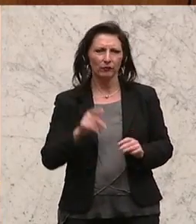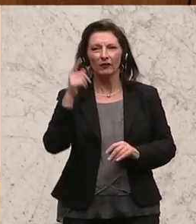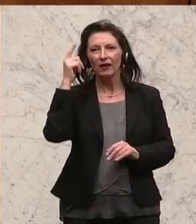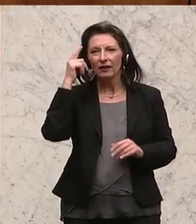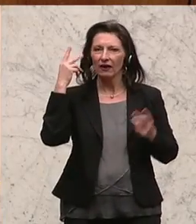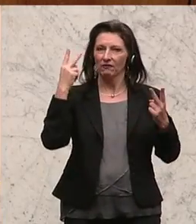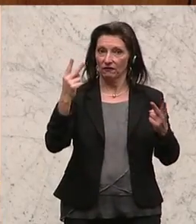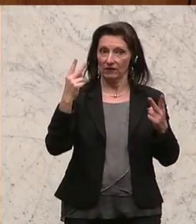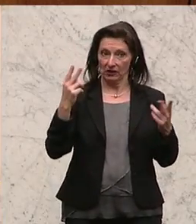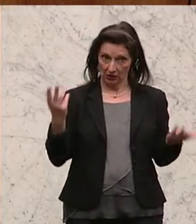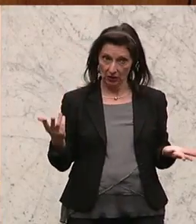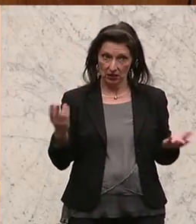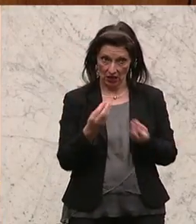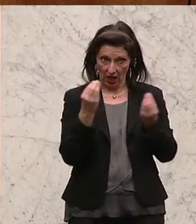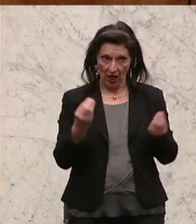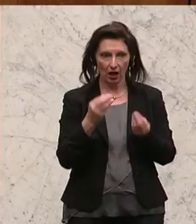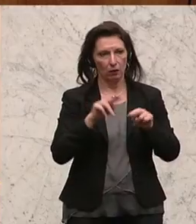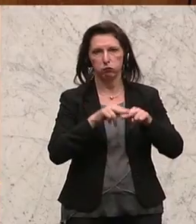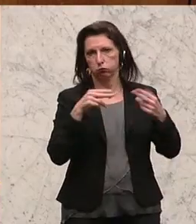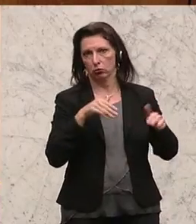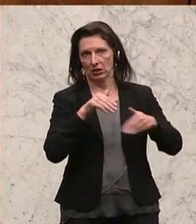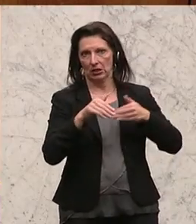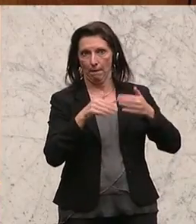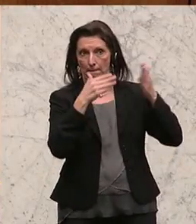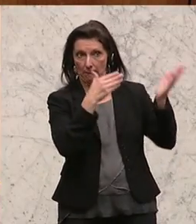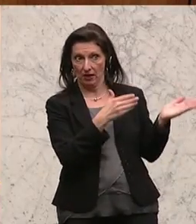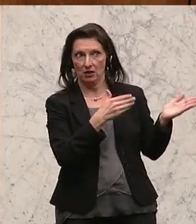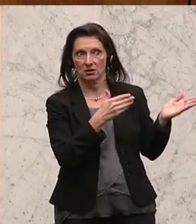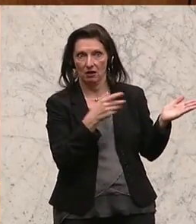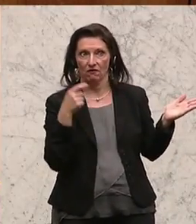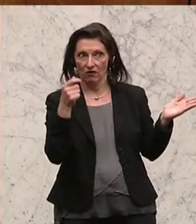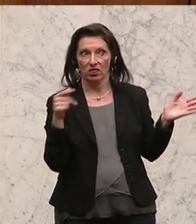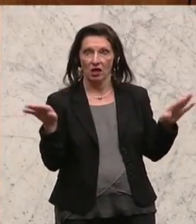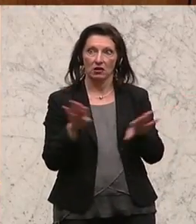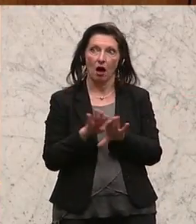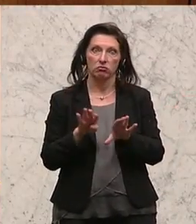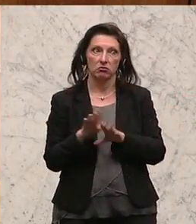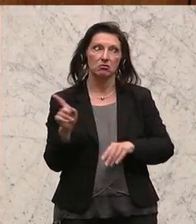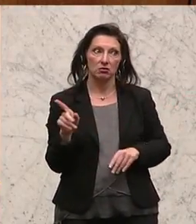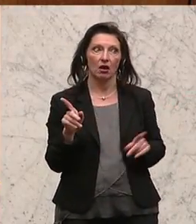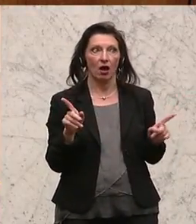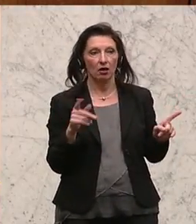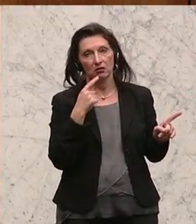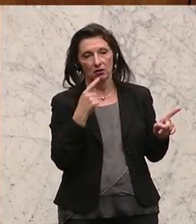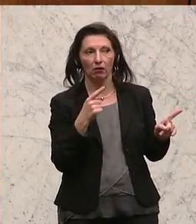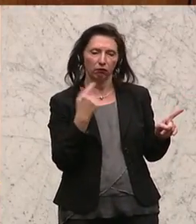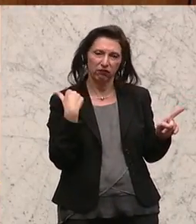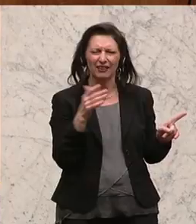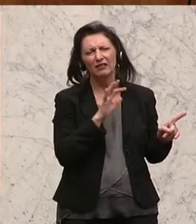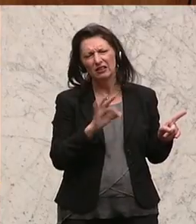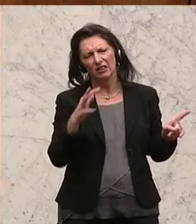Beitrag, der hier von Bundesminister Stöger auch im Finanzausgleich sehr, ich möchte sagen, sehr erfolgreich